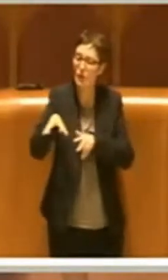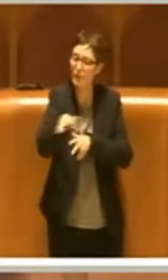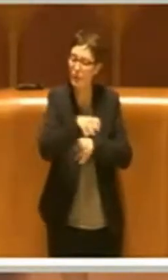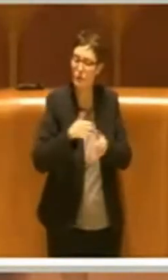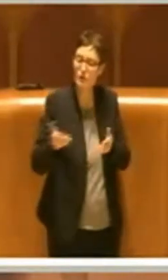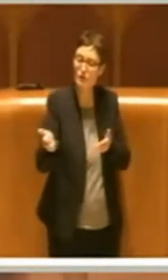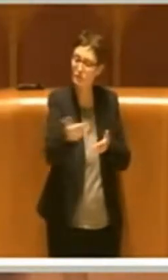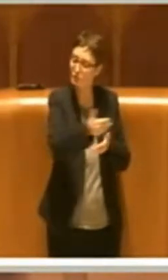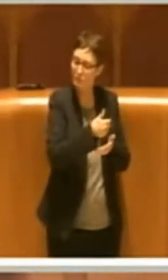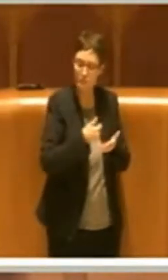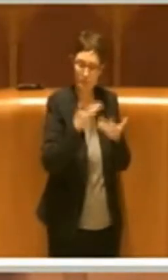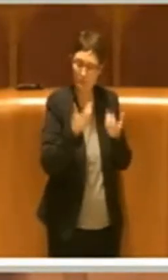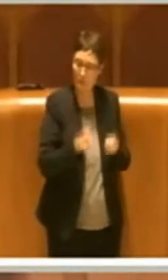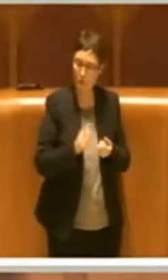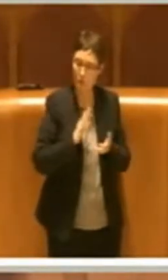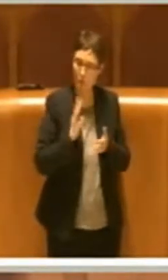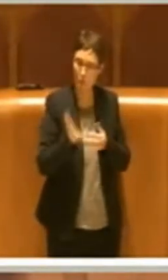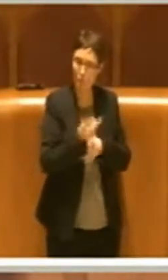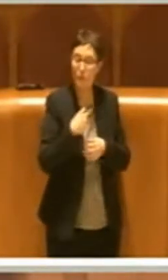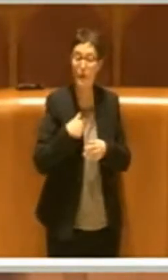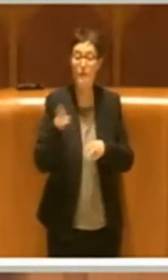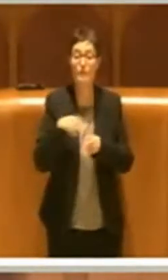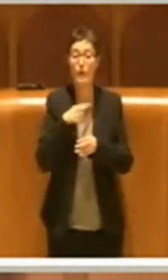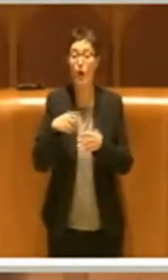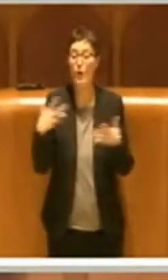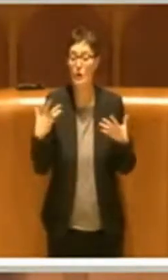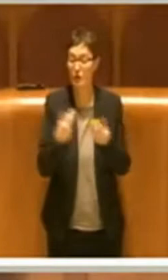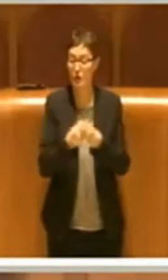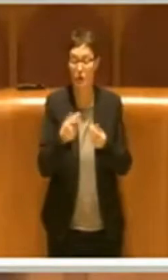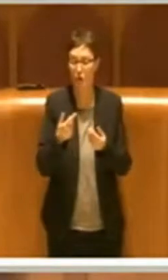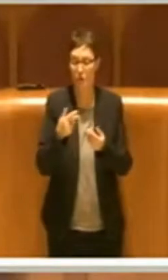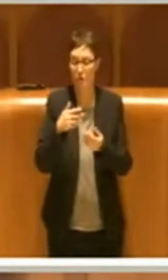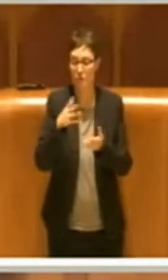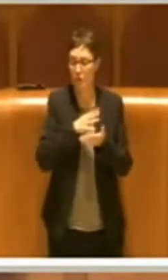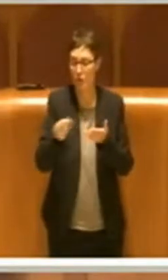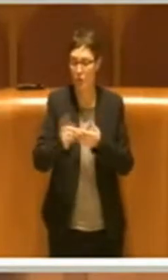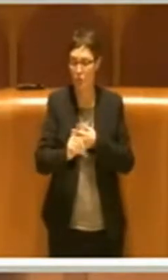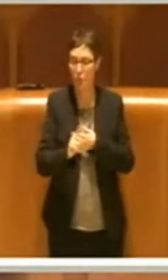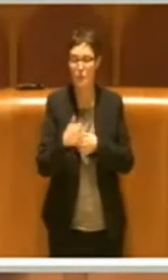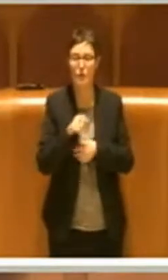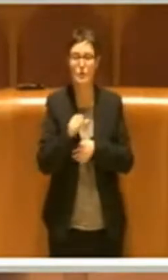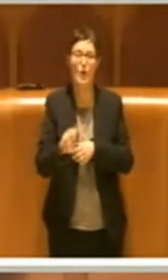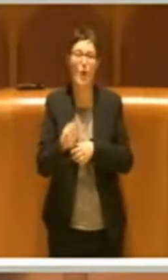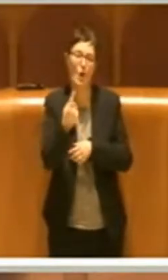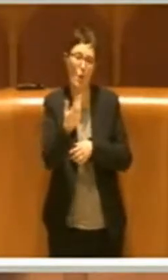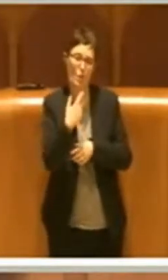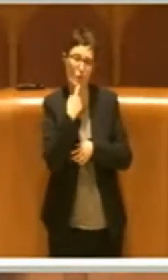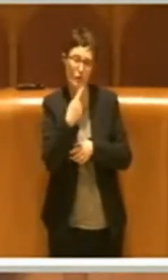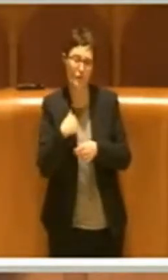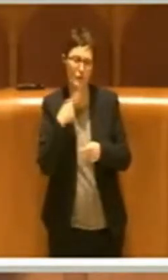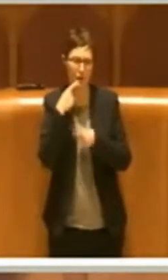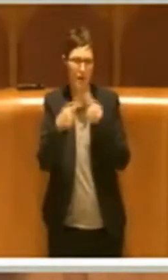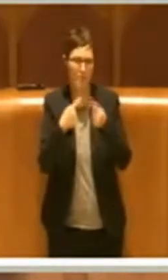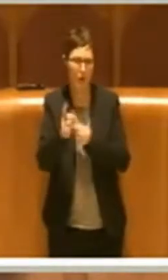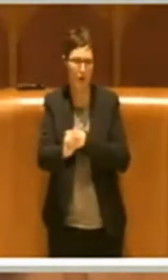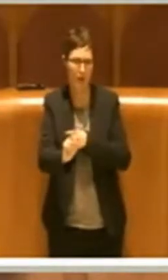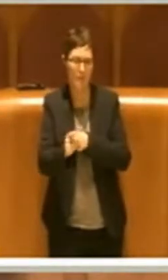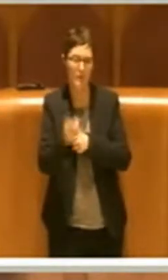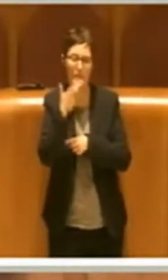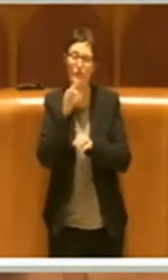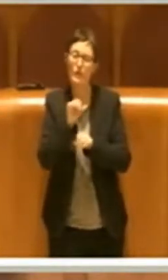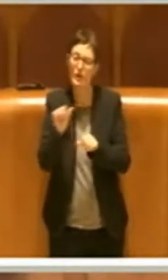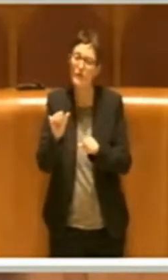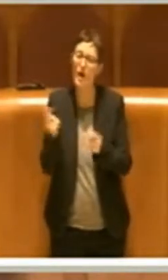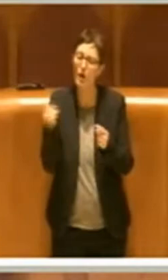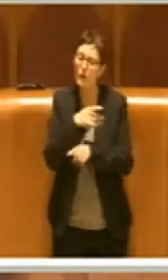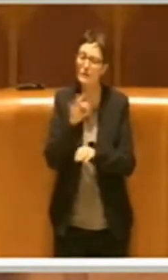state accolte, non tutte verranno votate. Un piccolo appunto, che non vuole essere polemico, ma che vuole in un certo qual modo, anzi, fare i complimenti